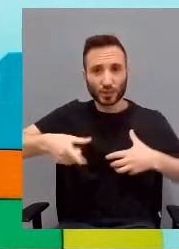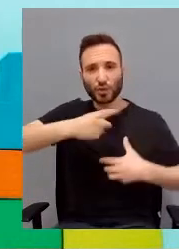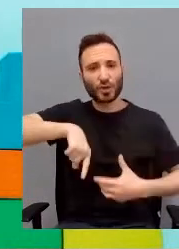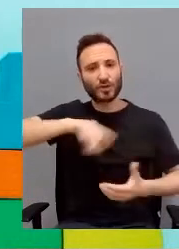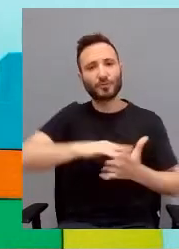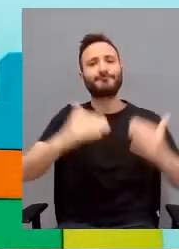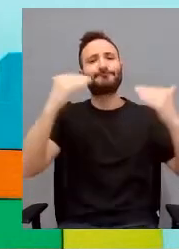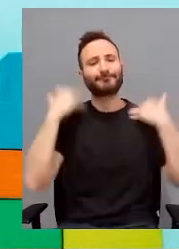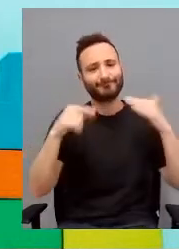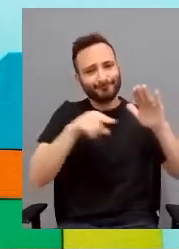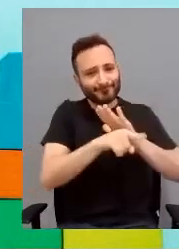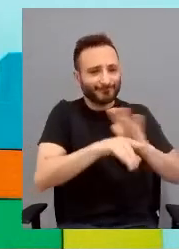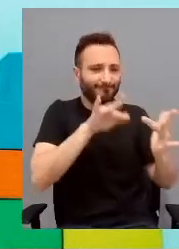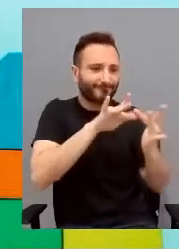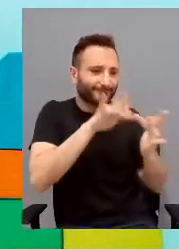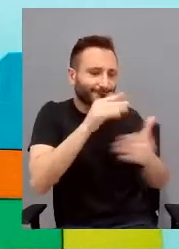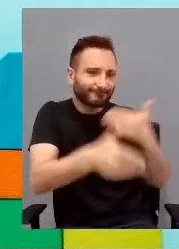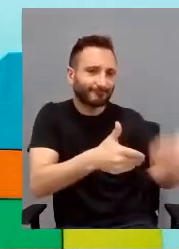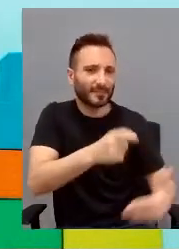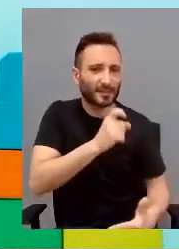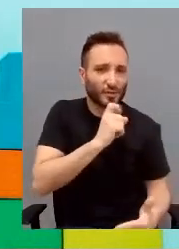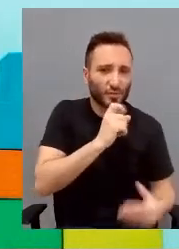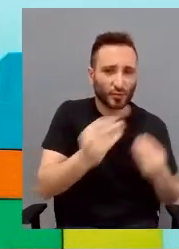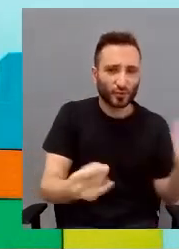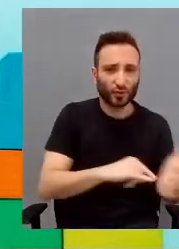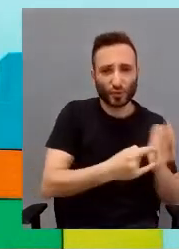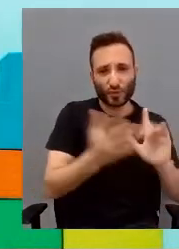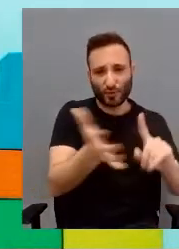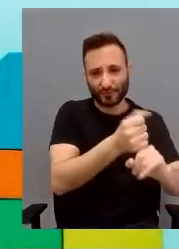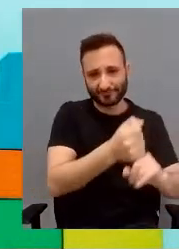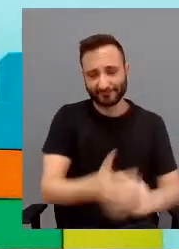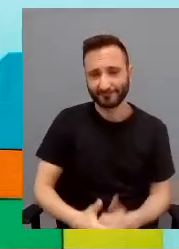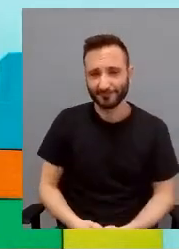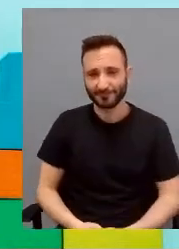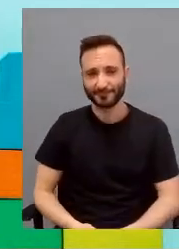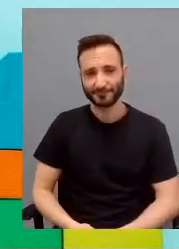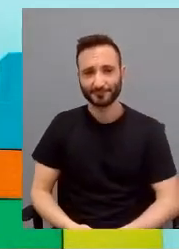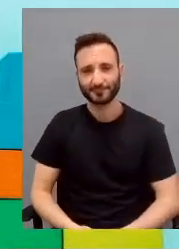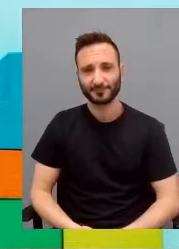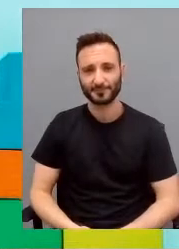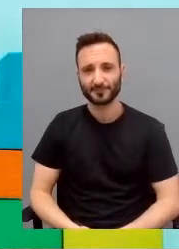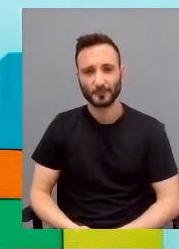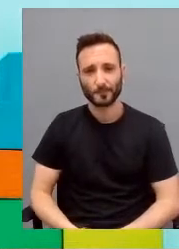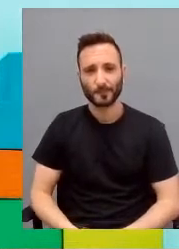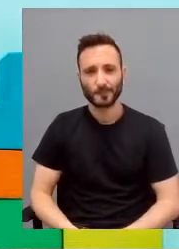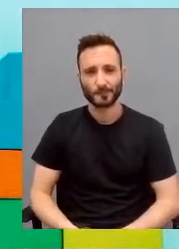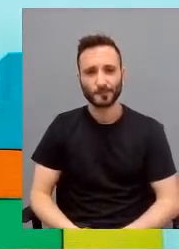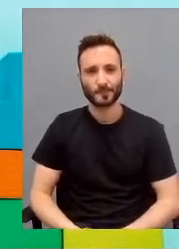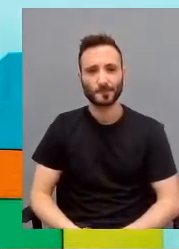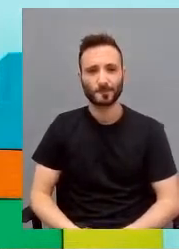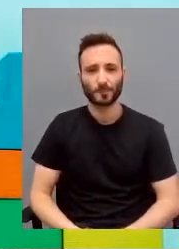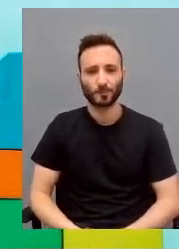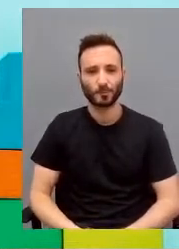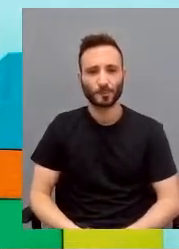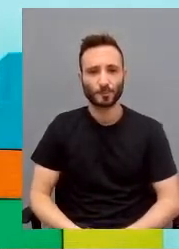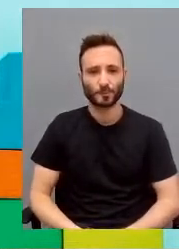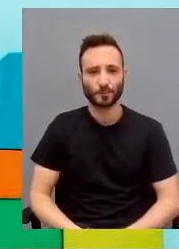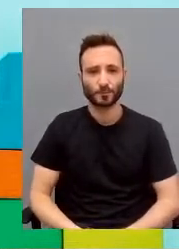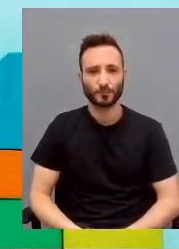Abbiamo cercato delle alternative per tenere in contatto i ragazzi con le famiglie, quindi